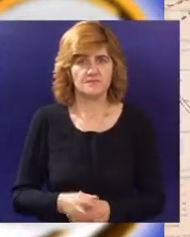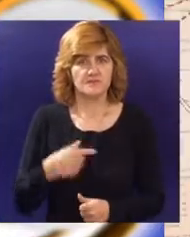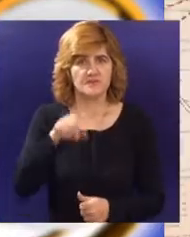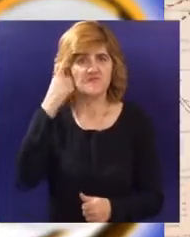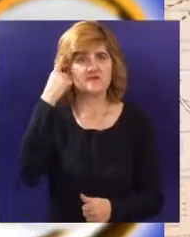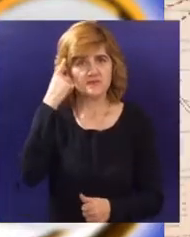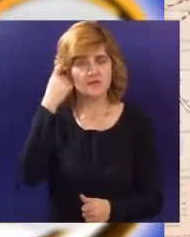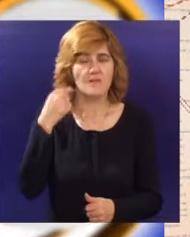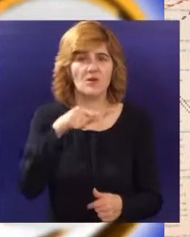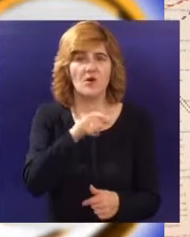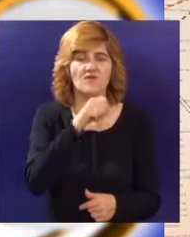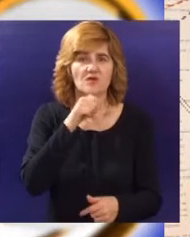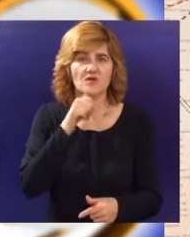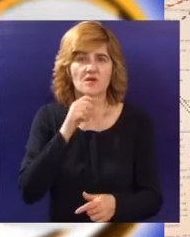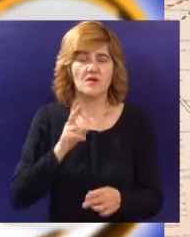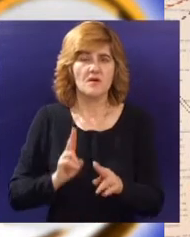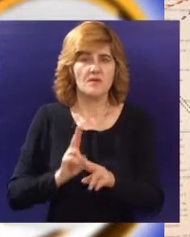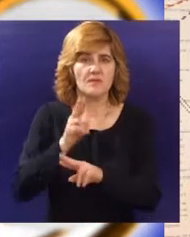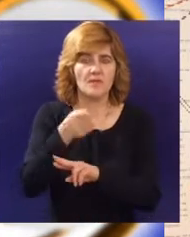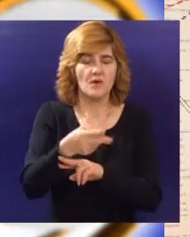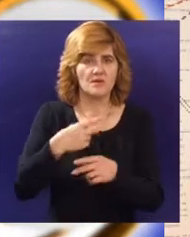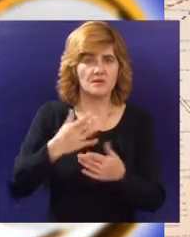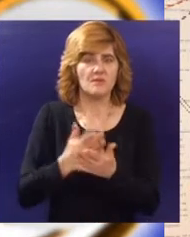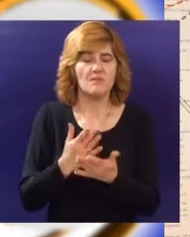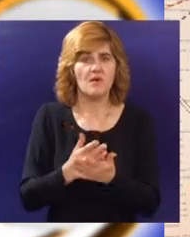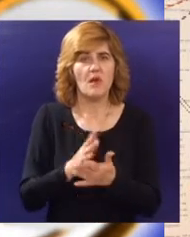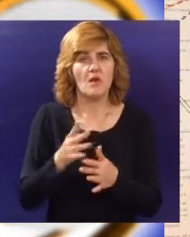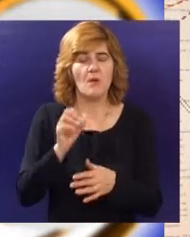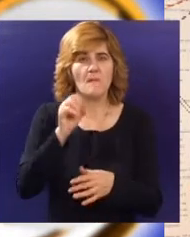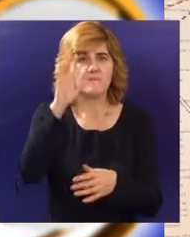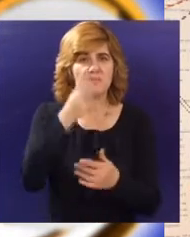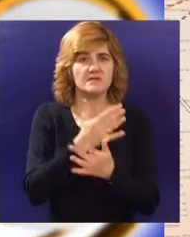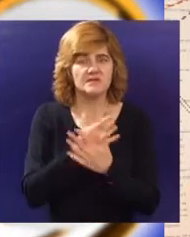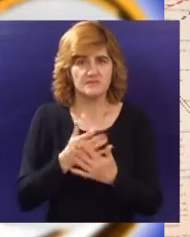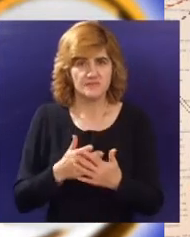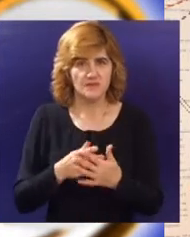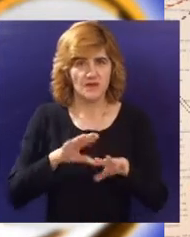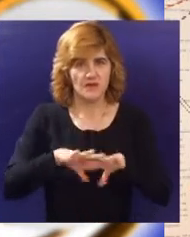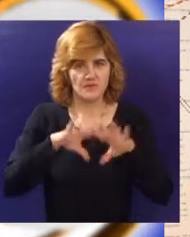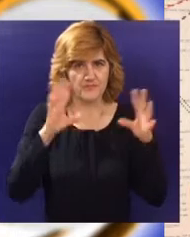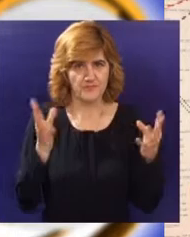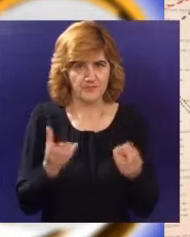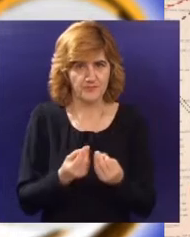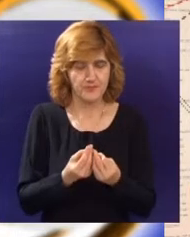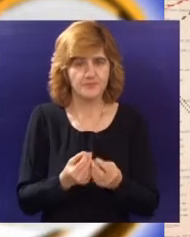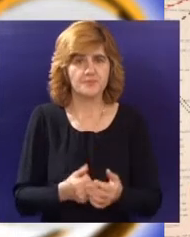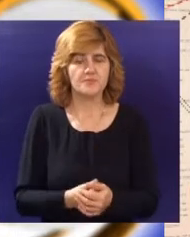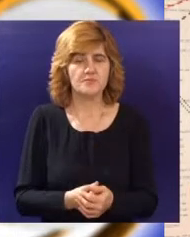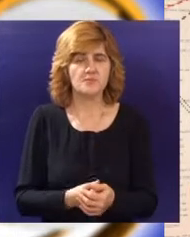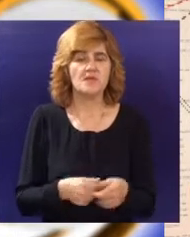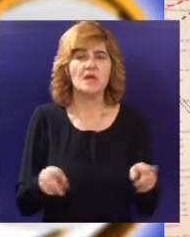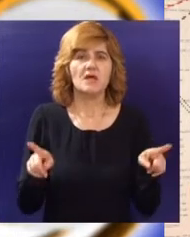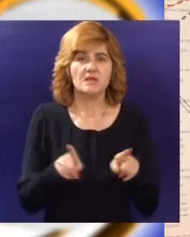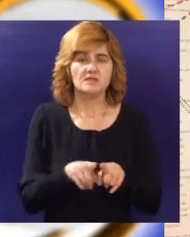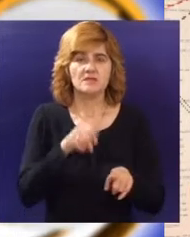je Gabriće uprije izgrađeno za nešto manje od 15 miliona dinara, znači vidimo celokupno taj sklop Gabriće uprije, znači isto